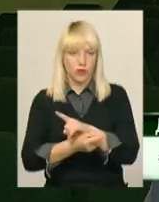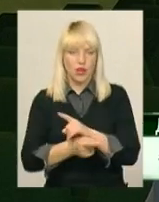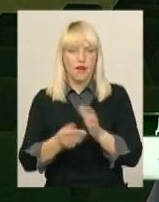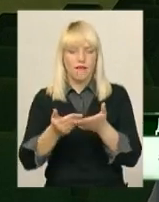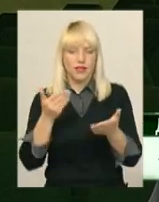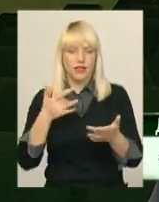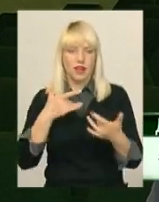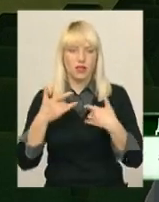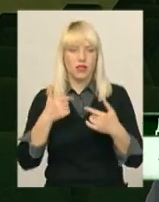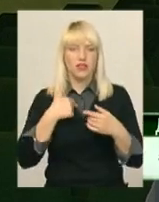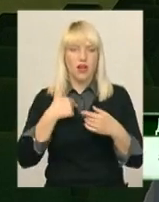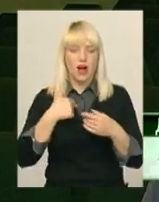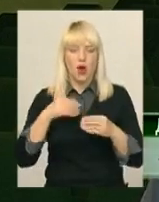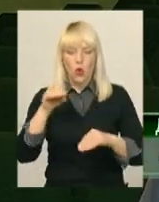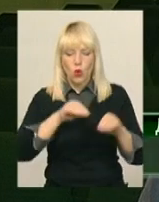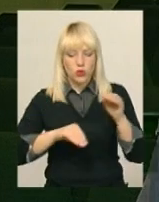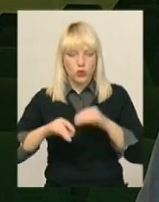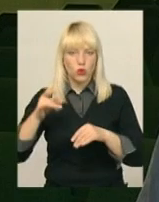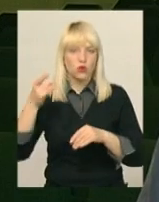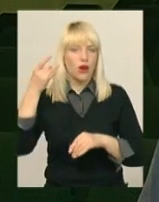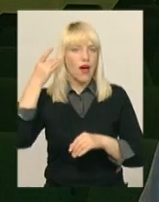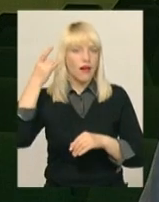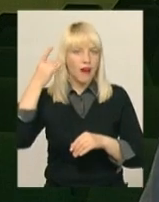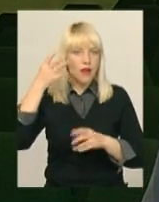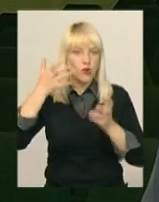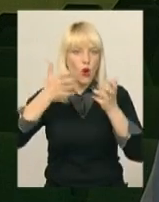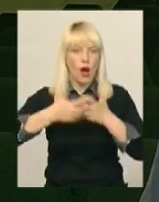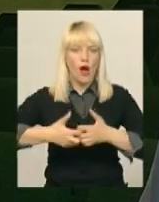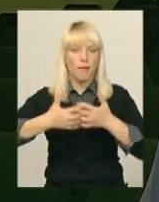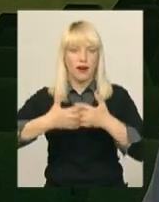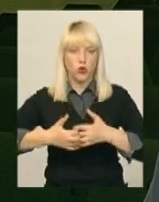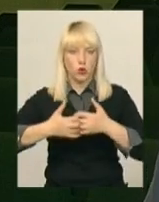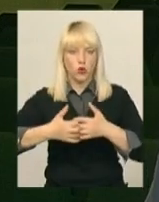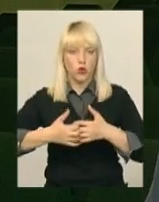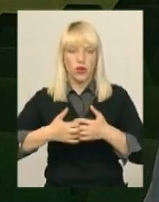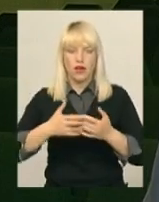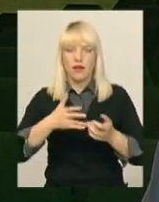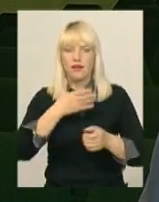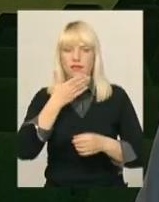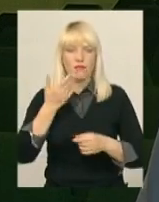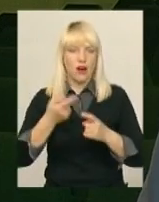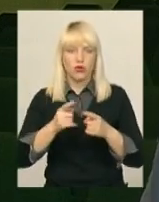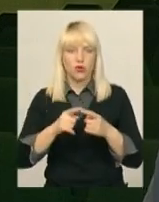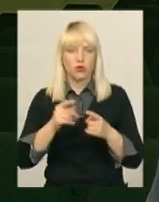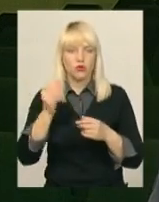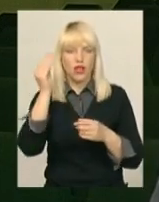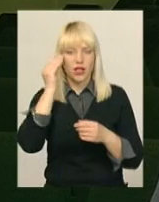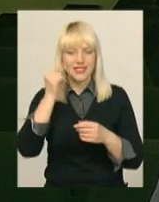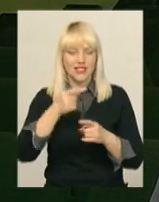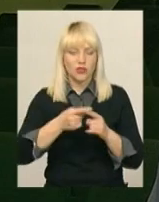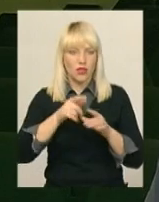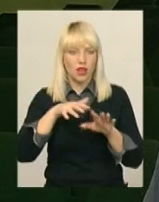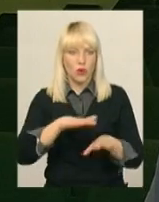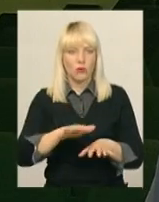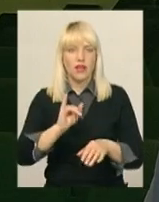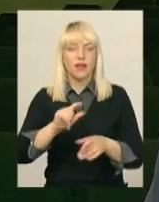напрямку. Я конструктор радіоапаратури, до чого зовсім не маю ніякого хиста і цього не люблю. І економіст